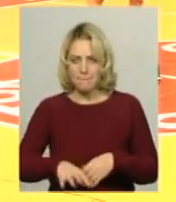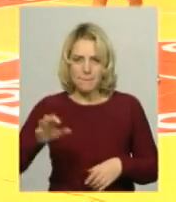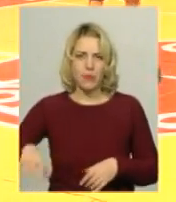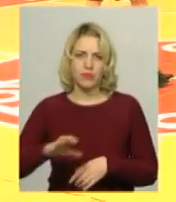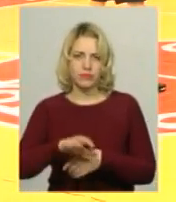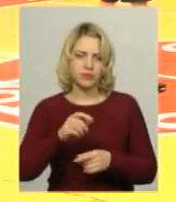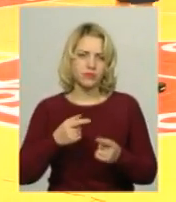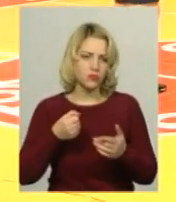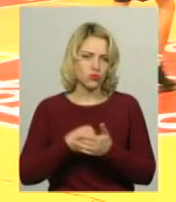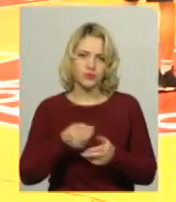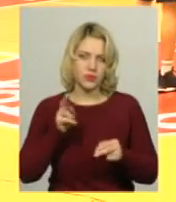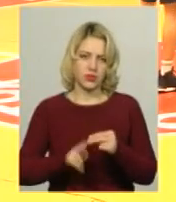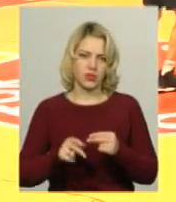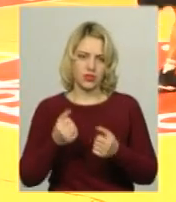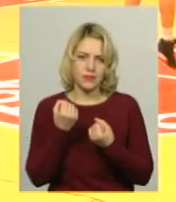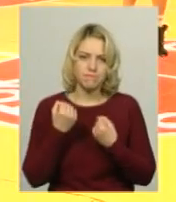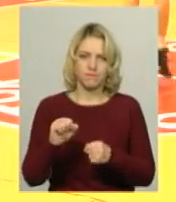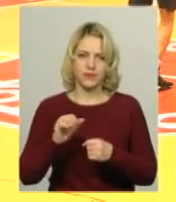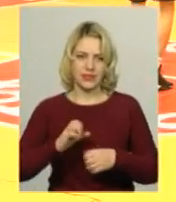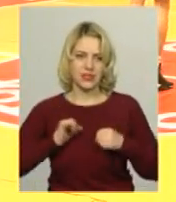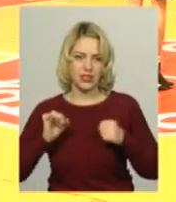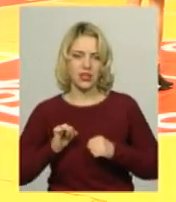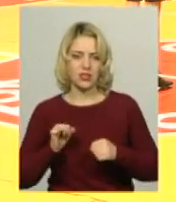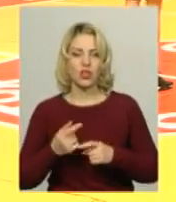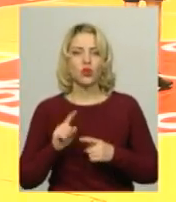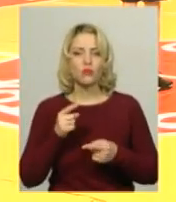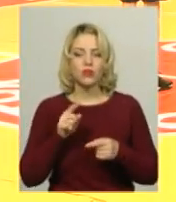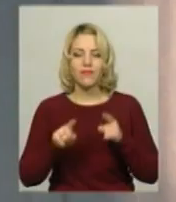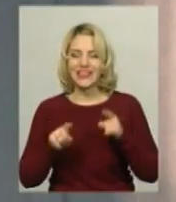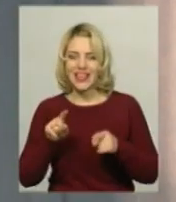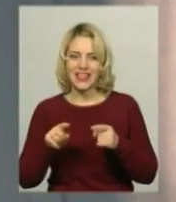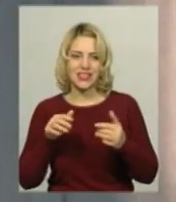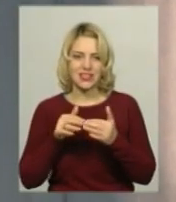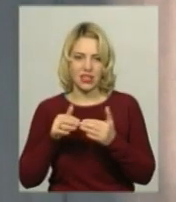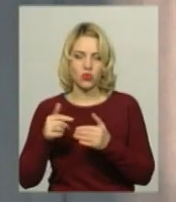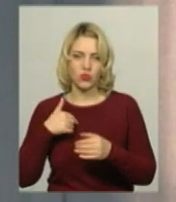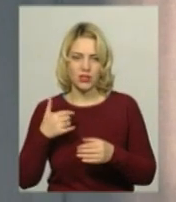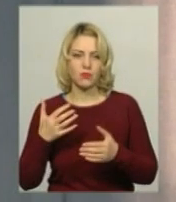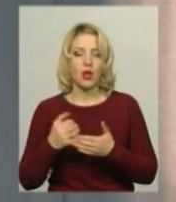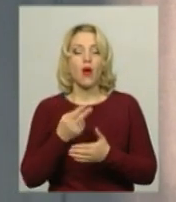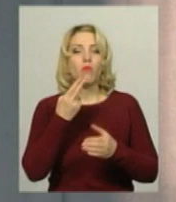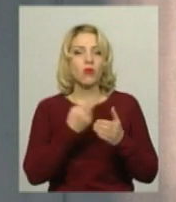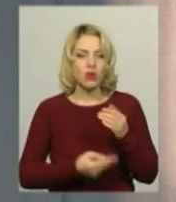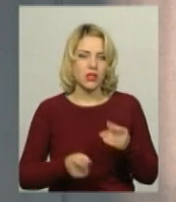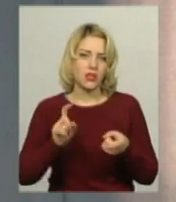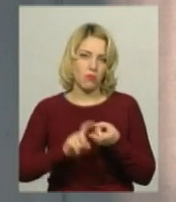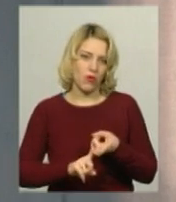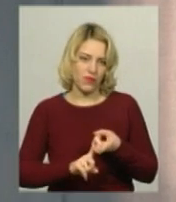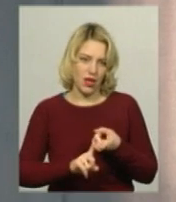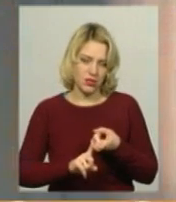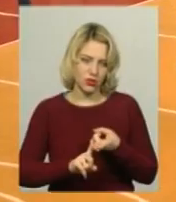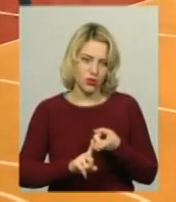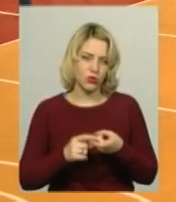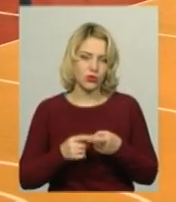тільки вийде ігра. Тому що в деяких сетах в нас вийде. Поразка в сьогоднішній грі пов'язана з втратою сил на